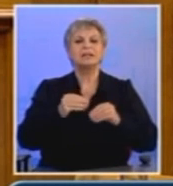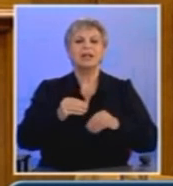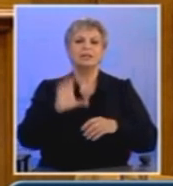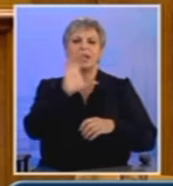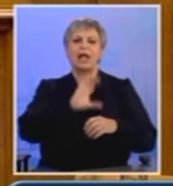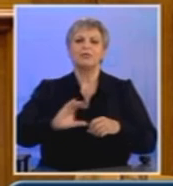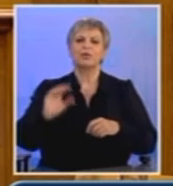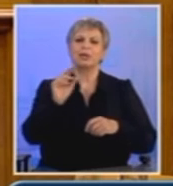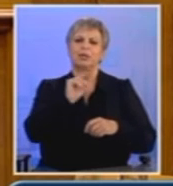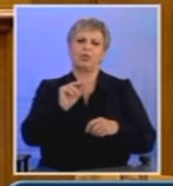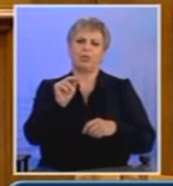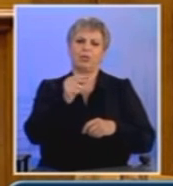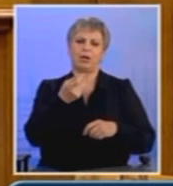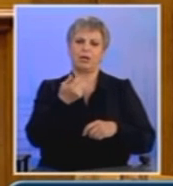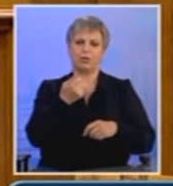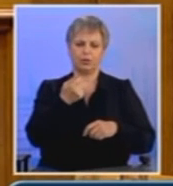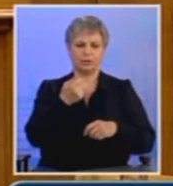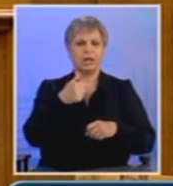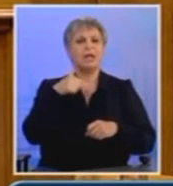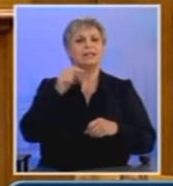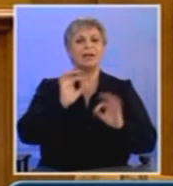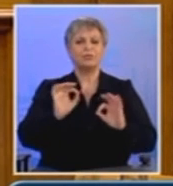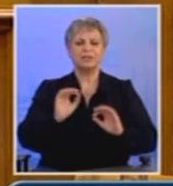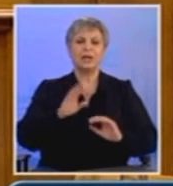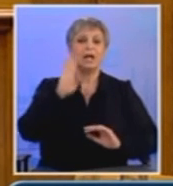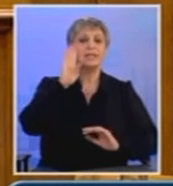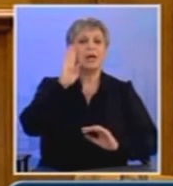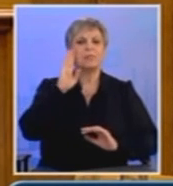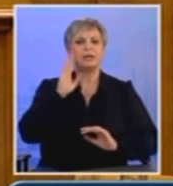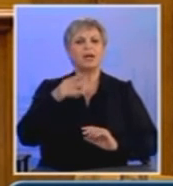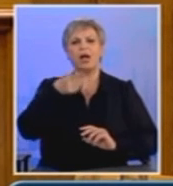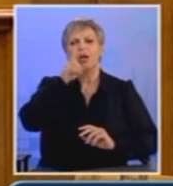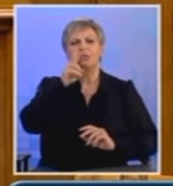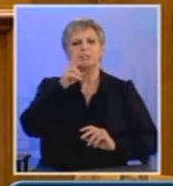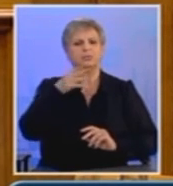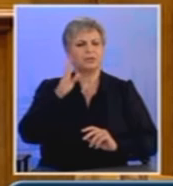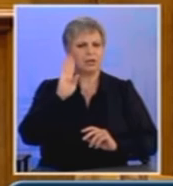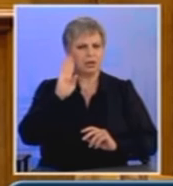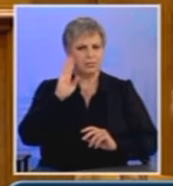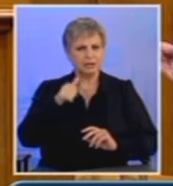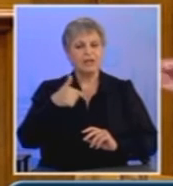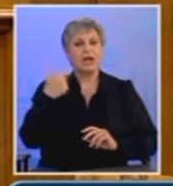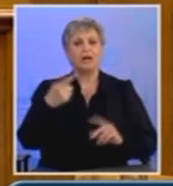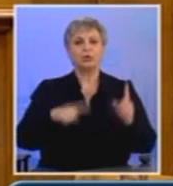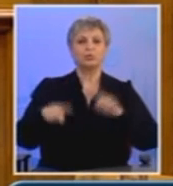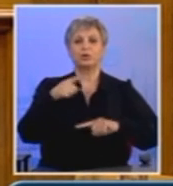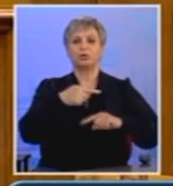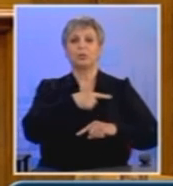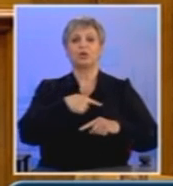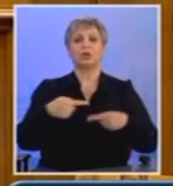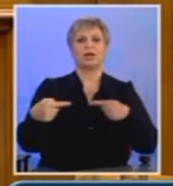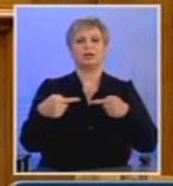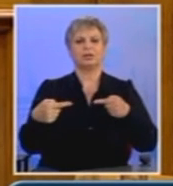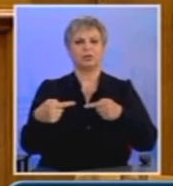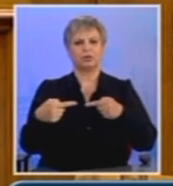Ινωμέων Πολιτιών της Αμερικής και Γερμανίας για την ηγεμονία στην Ευρώπη. Γι' αυτό το Brexit δεν μπορεί να αποκλειστεί